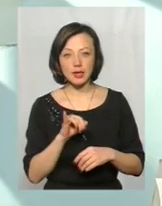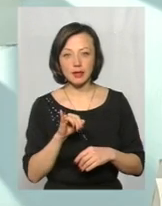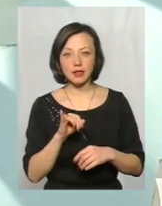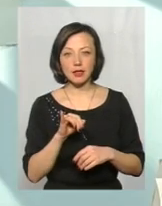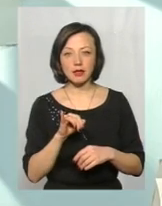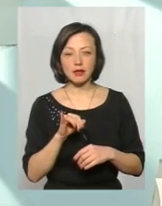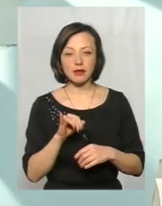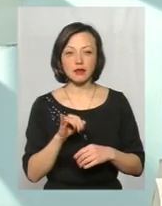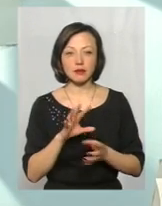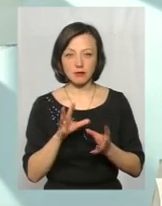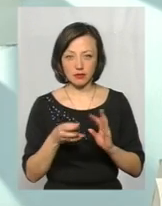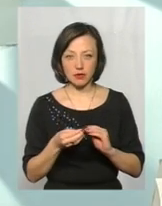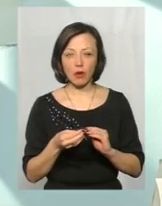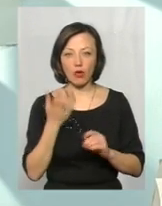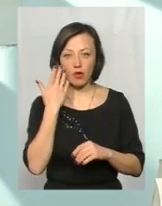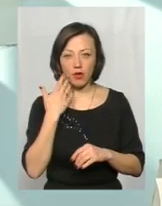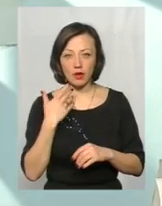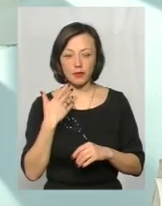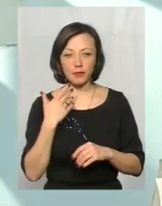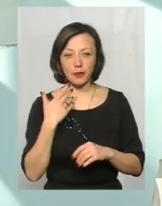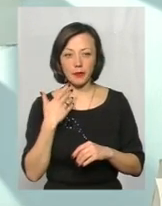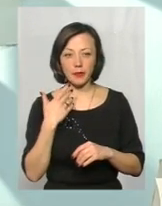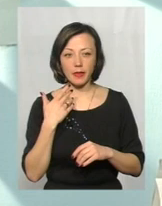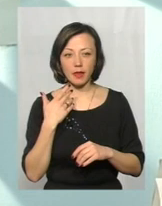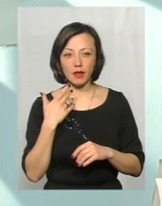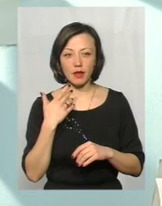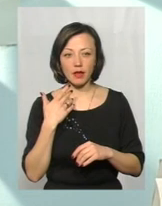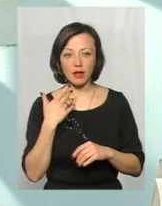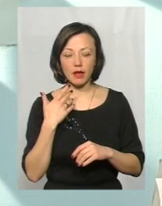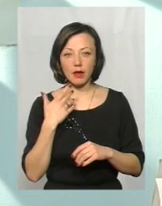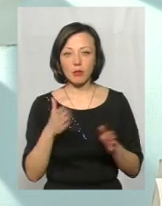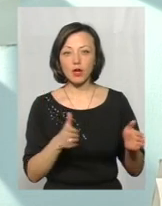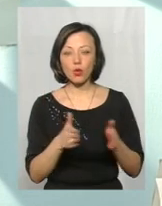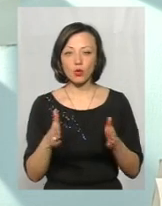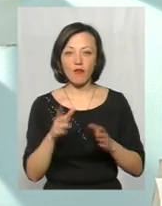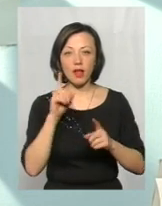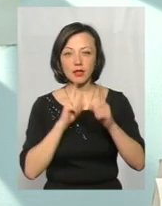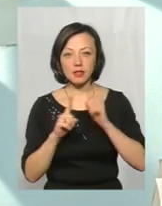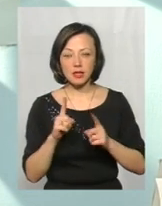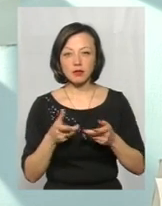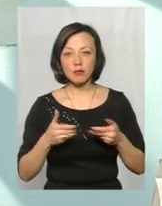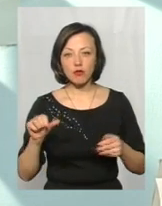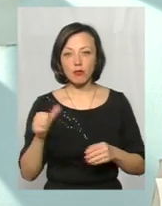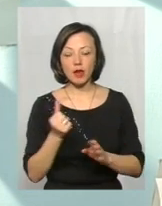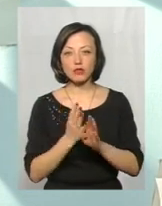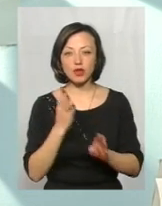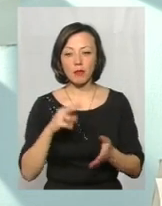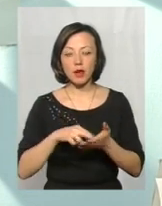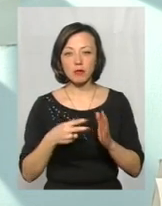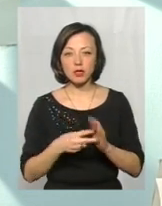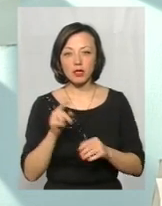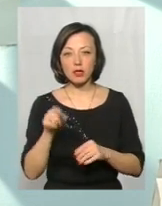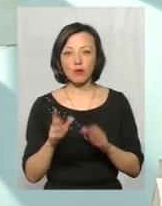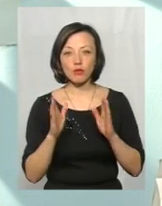Вона, в принципі, і коли ми її підготували на сесію, ми в першу чергу передбачали, що там